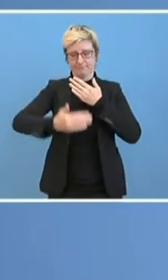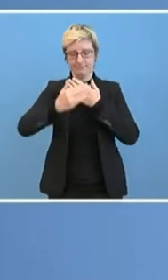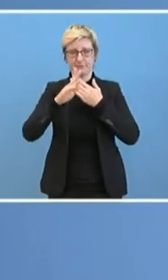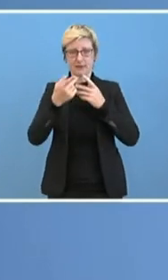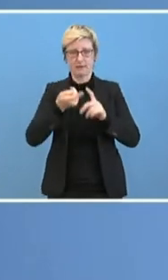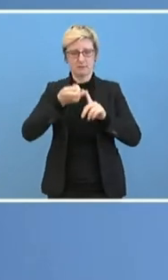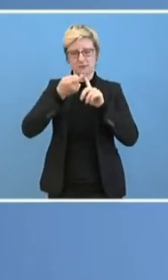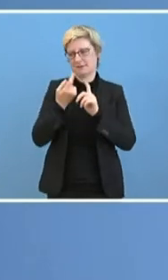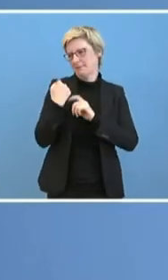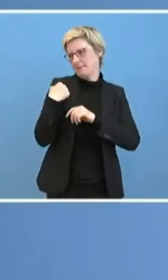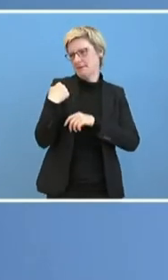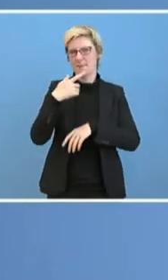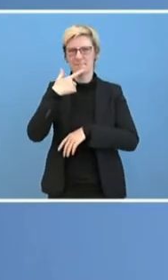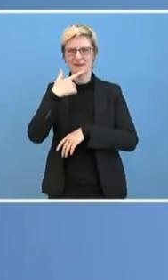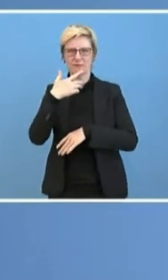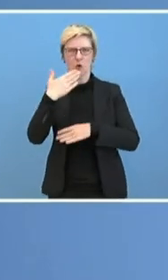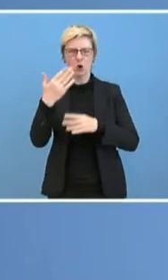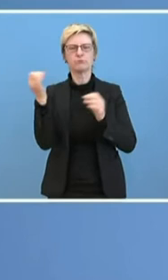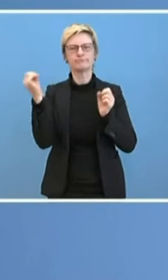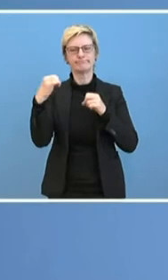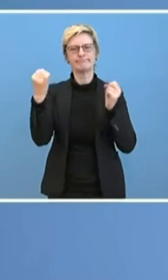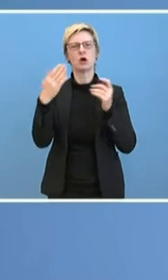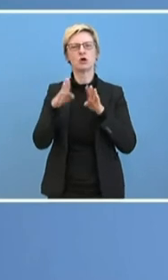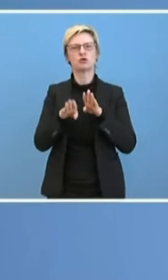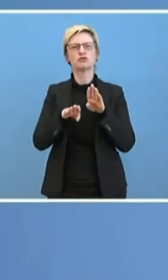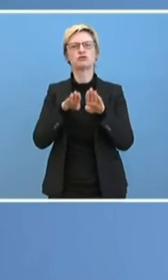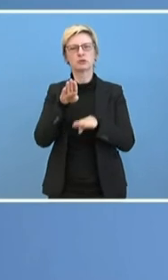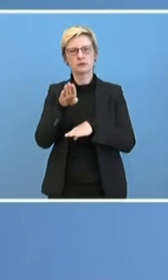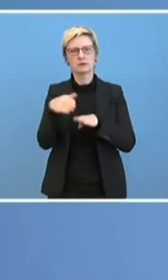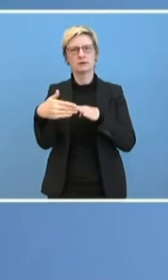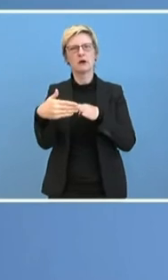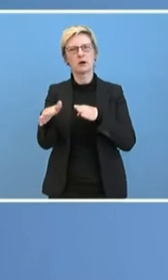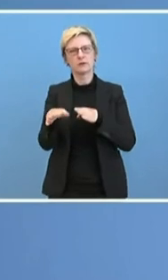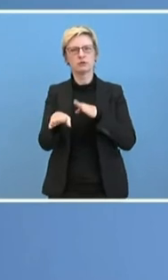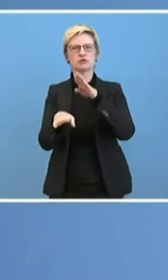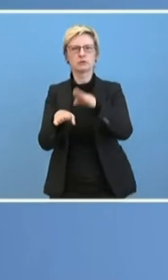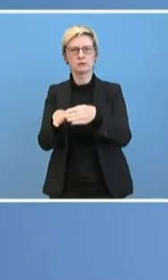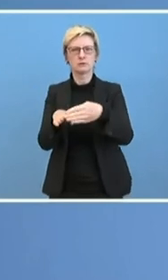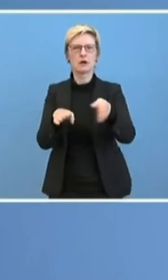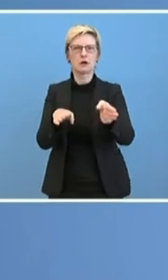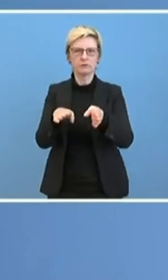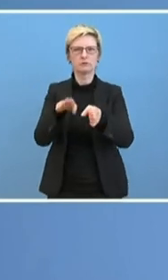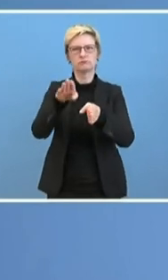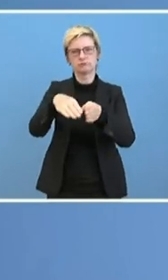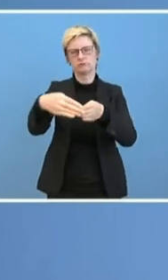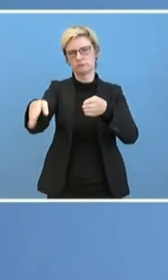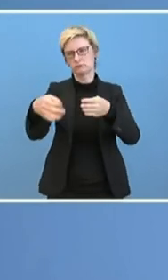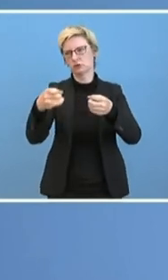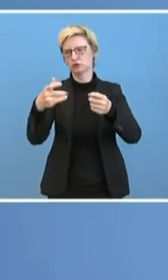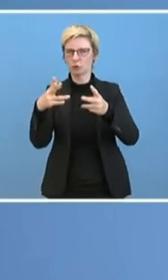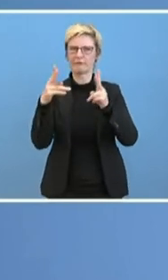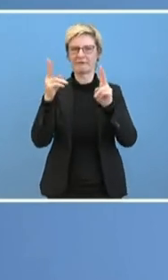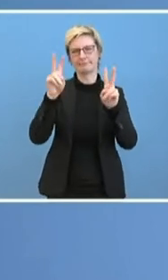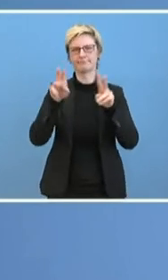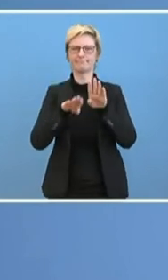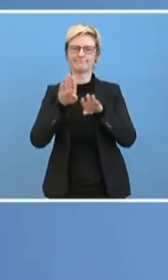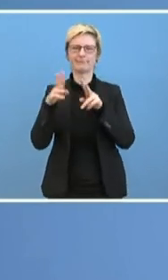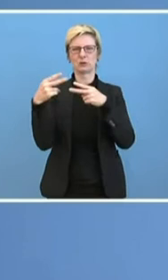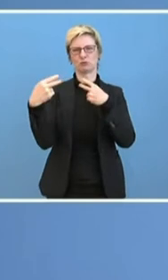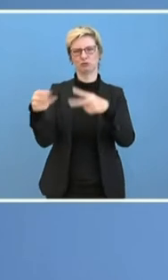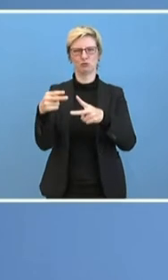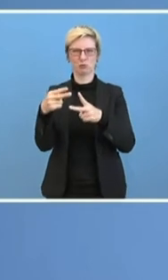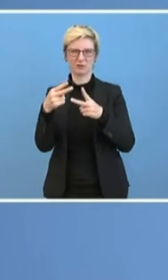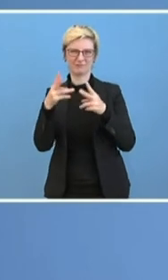ist am Mittwoch, schrittweise und vorsichtig in eine Rückkehr, eine neue